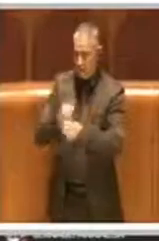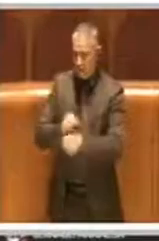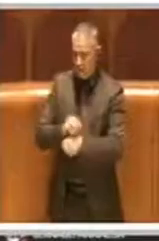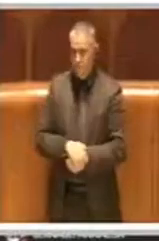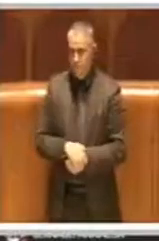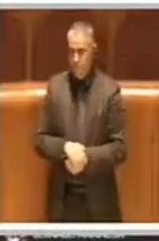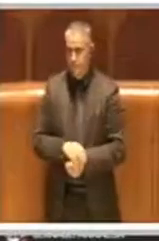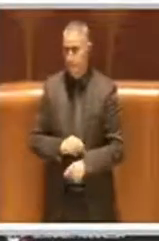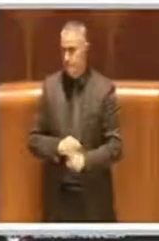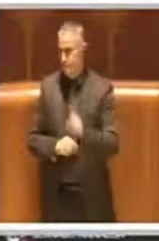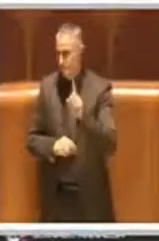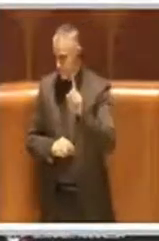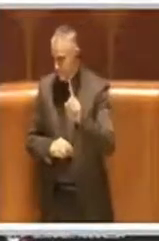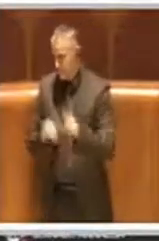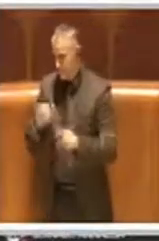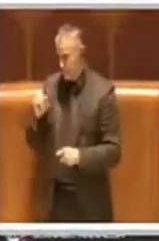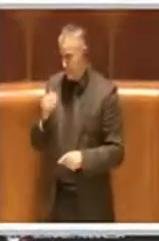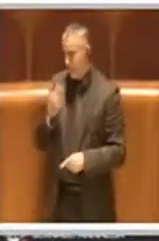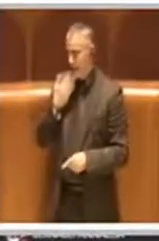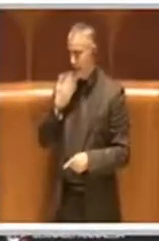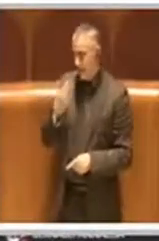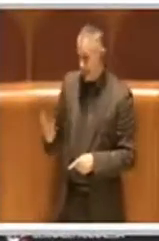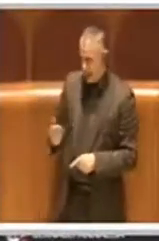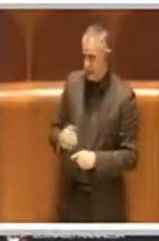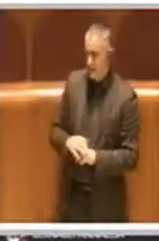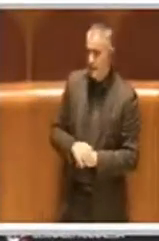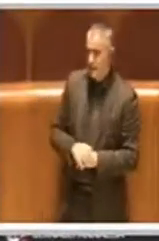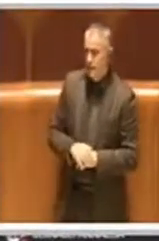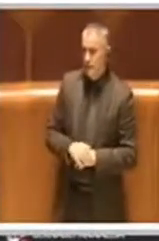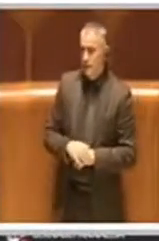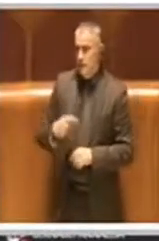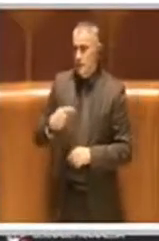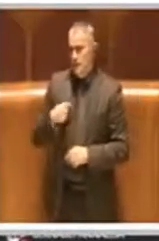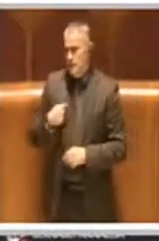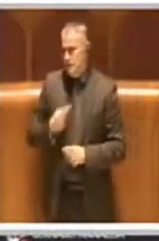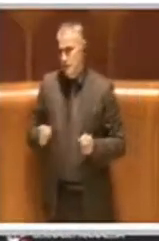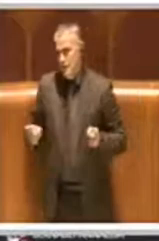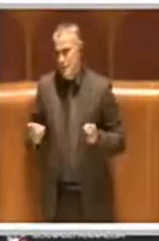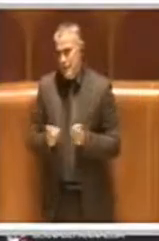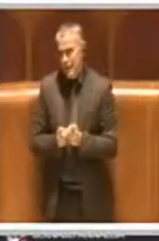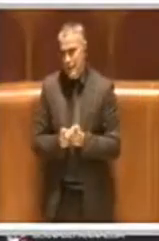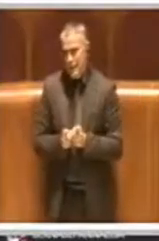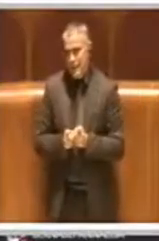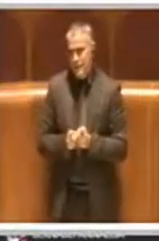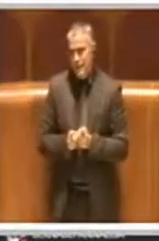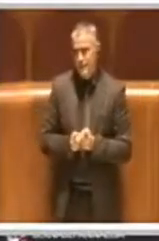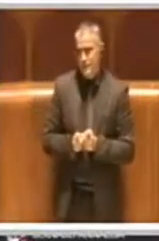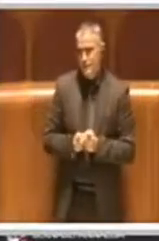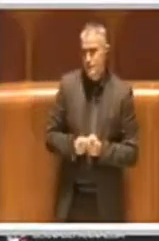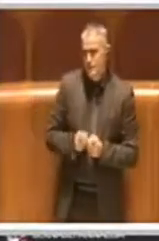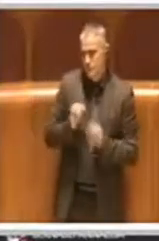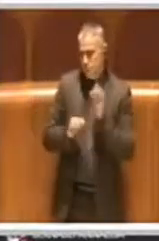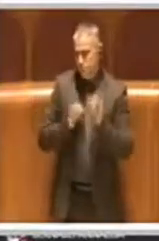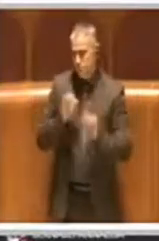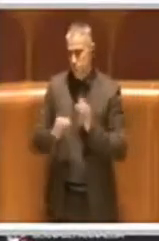Sì, grazie Presidente. Molto brevemente, chiaramente per